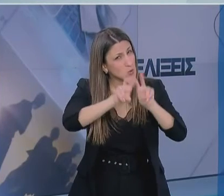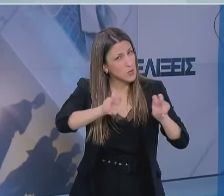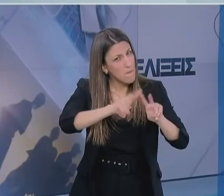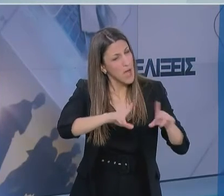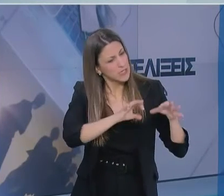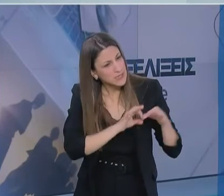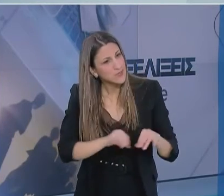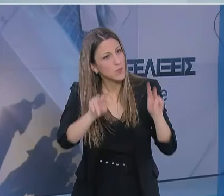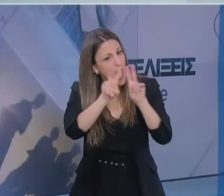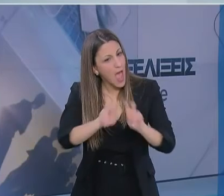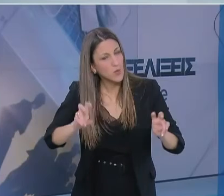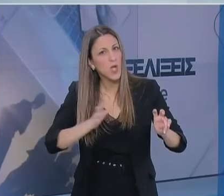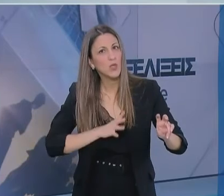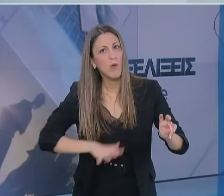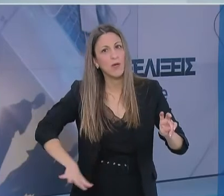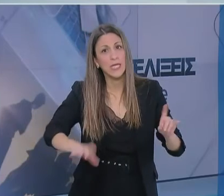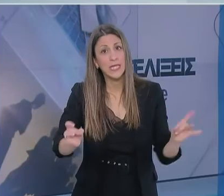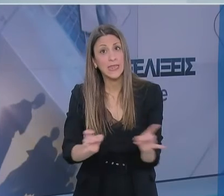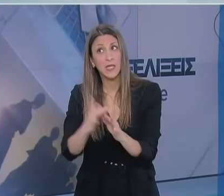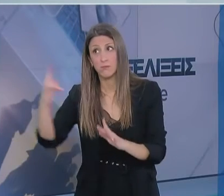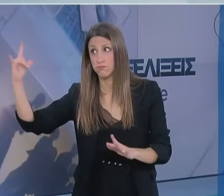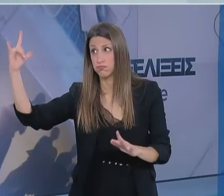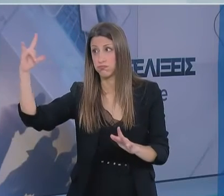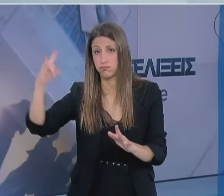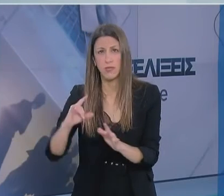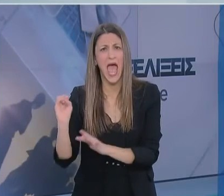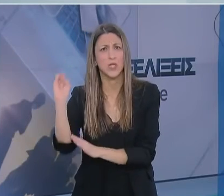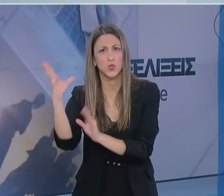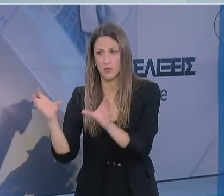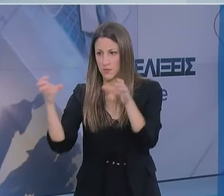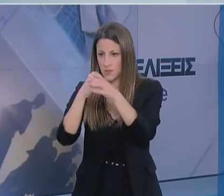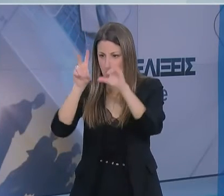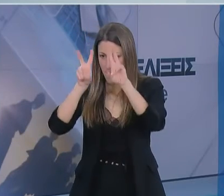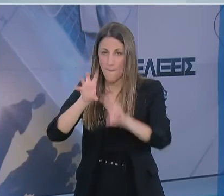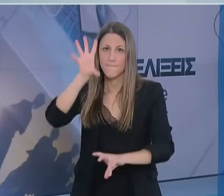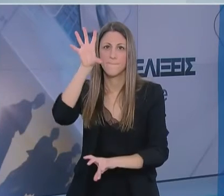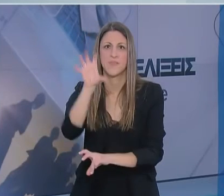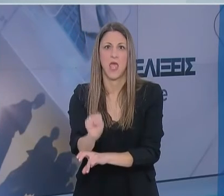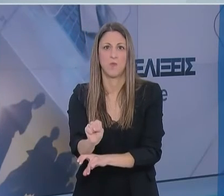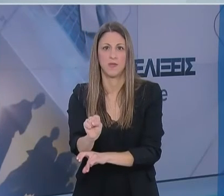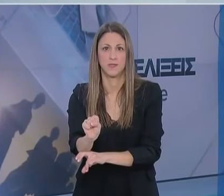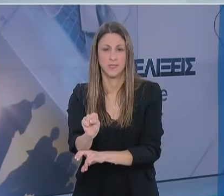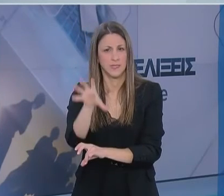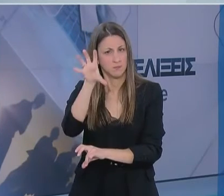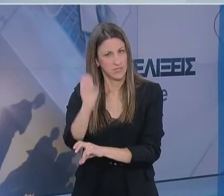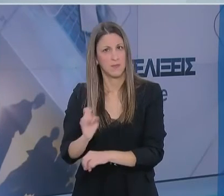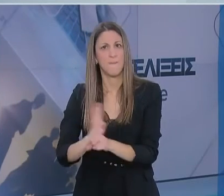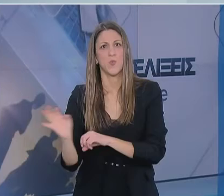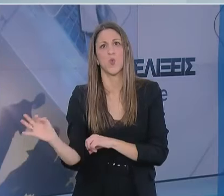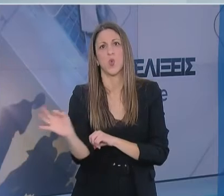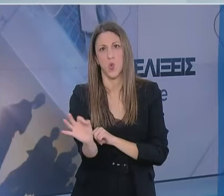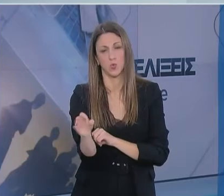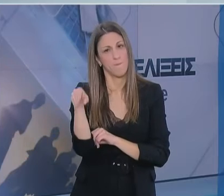συνεχίζουν να ελέγχονται πληθυσμοί οι οποίοι επιστρέφουν από το εξωτερικό και έχουμε ανοιχνεύσει θετικά αντισώματα, συγγνώμη, την παρουσία του ή όχι